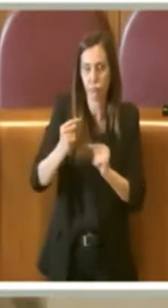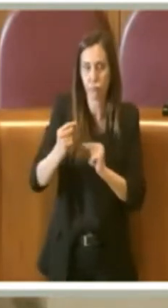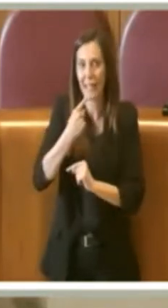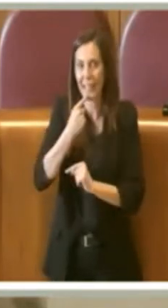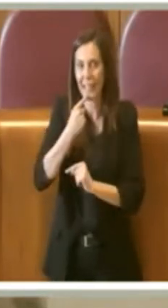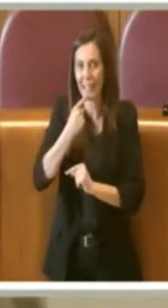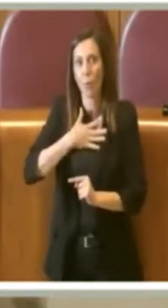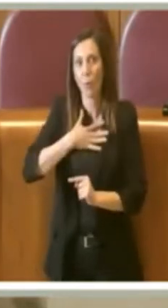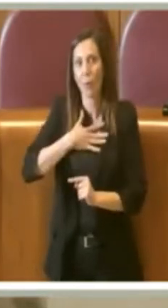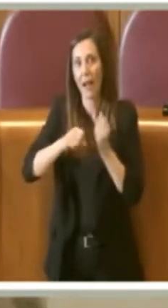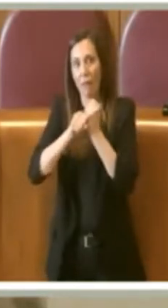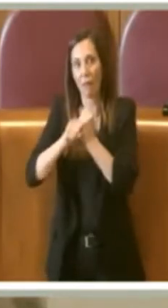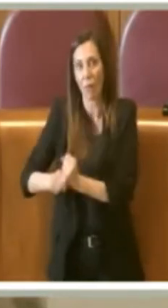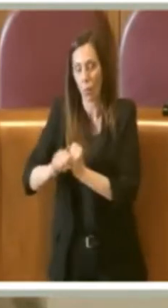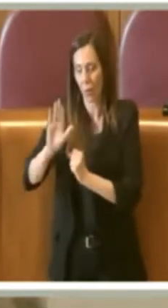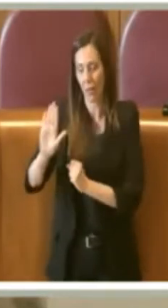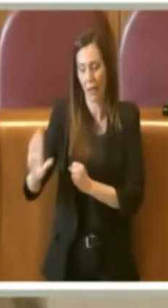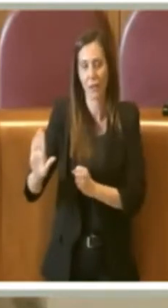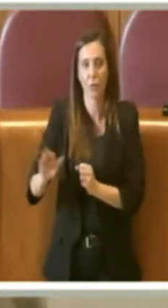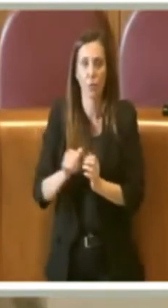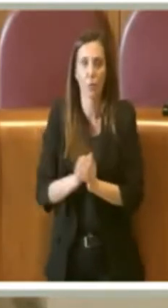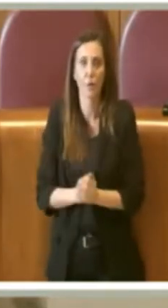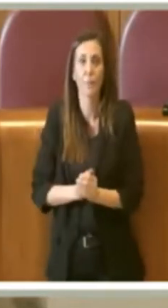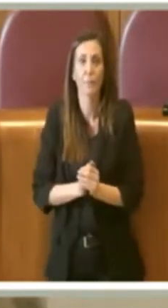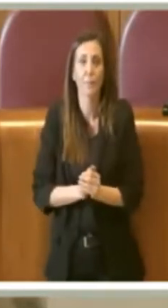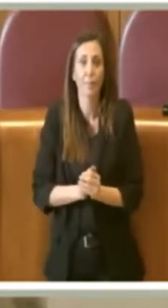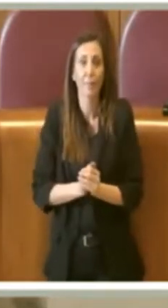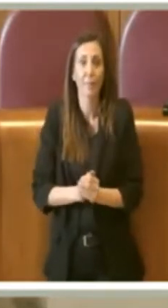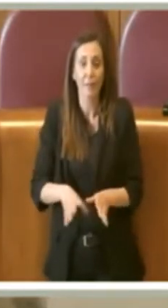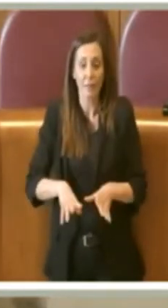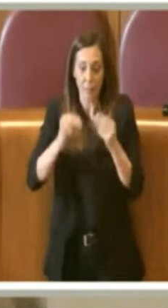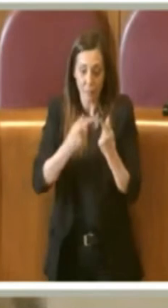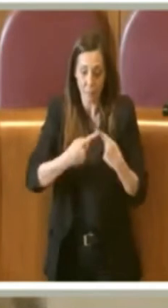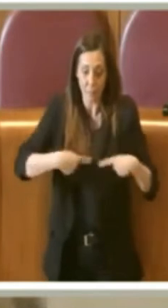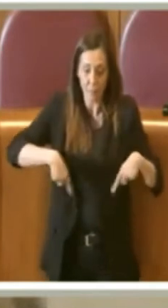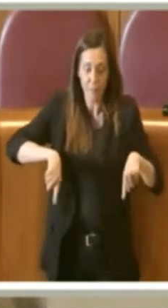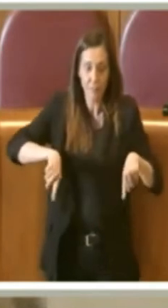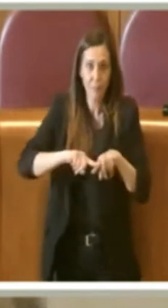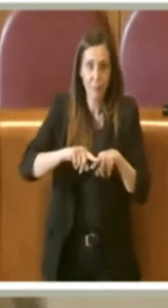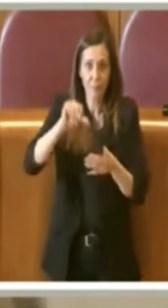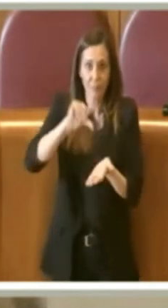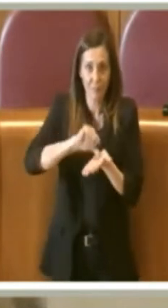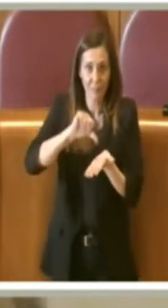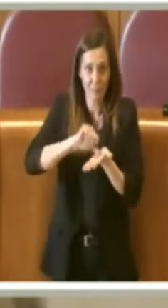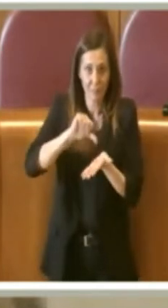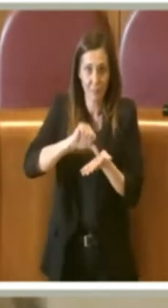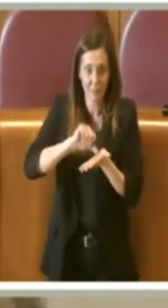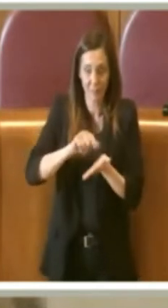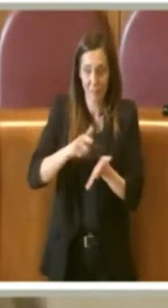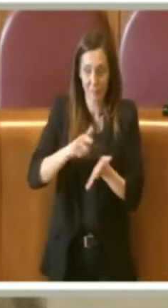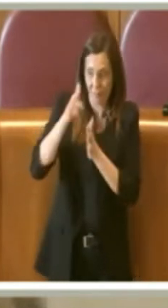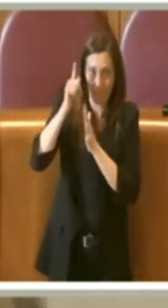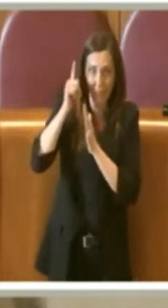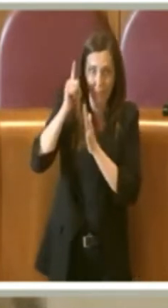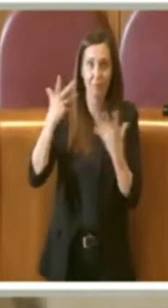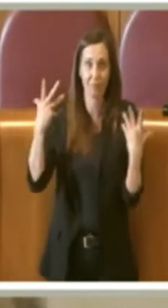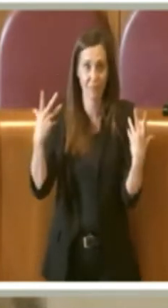che è proprietaria. In sede di commissione qualche settimana fa abbiamo insieme